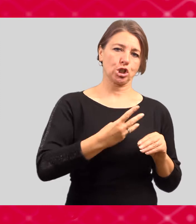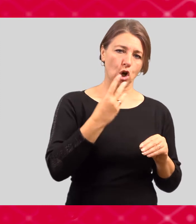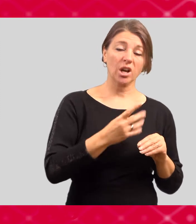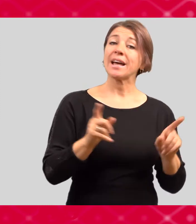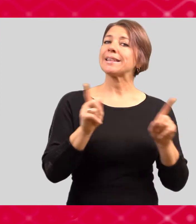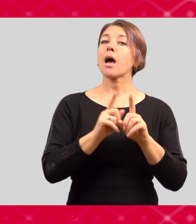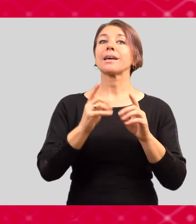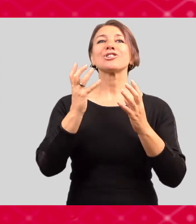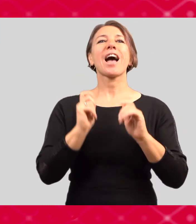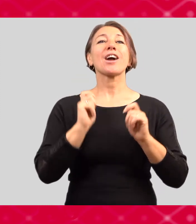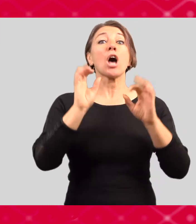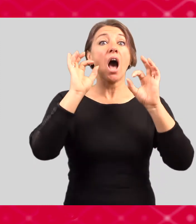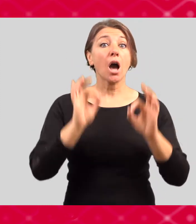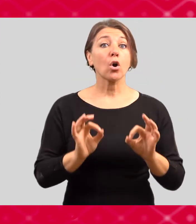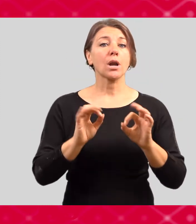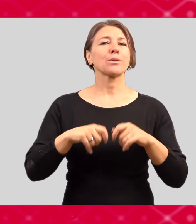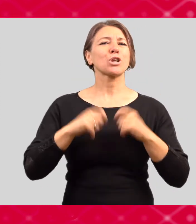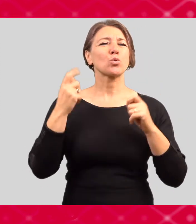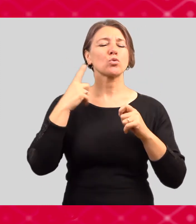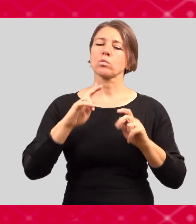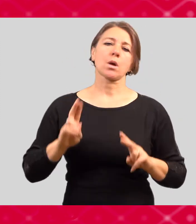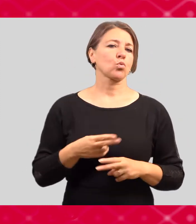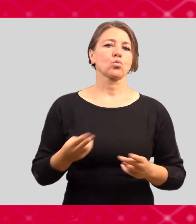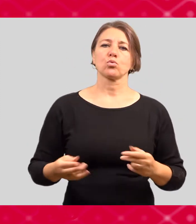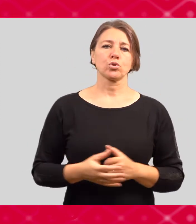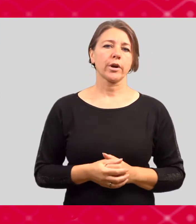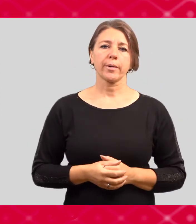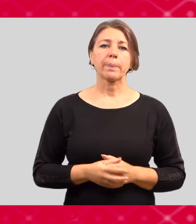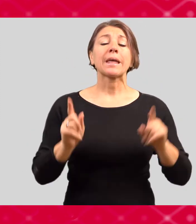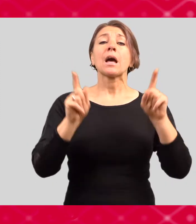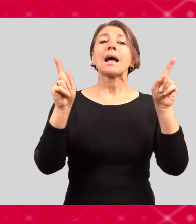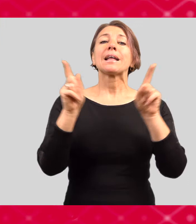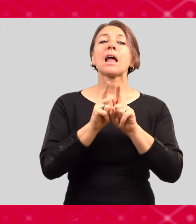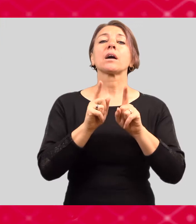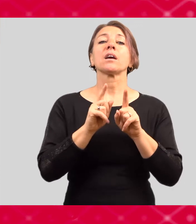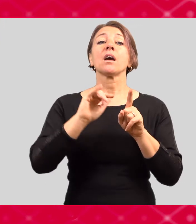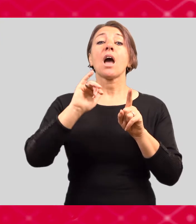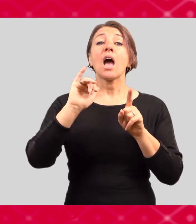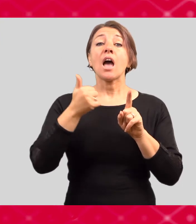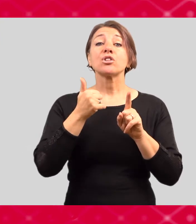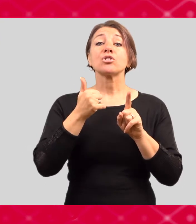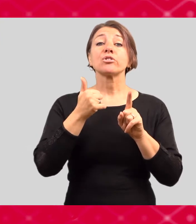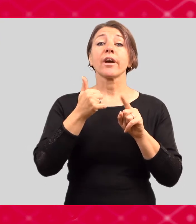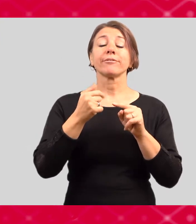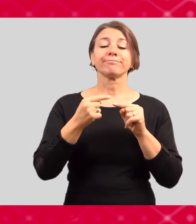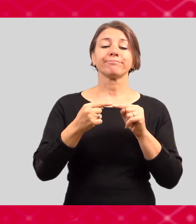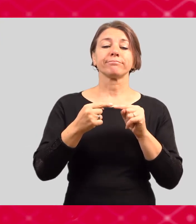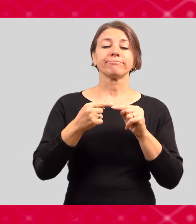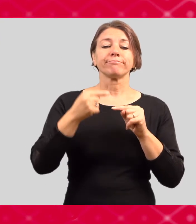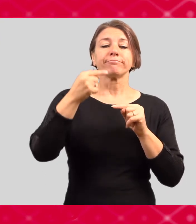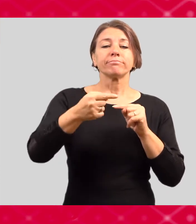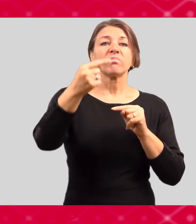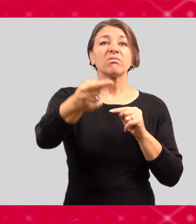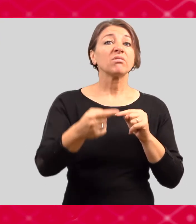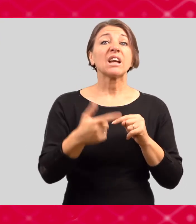Nesmíte mít studium přerušené a také nesmíte mít před sebou více jak dvě neúspěšná,